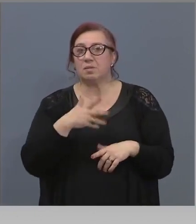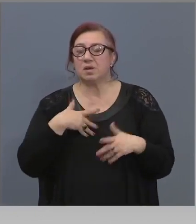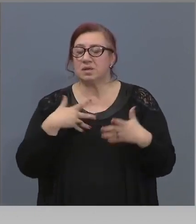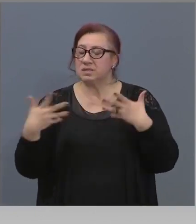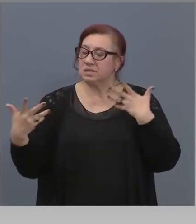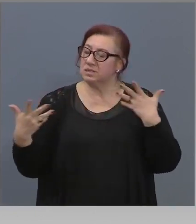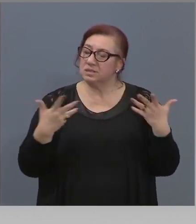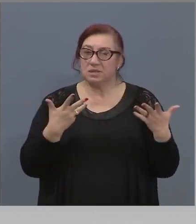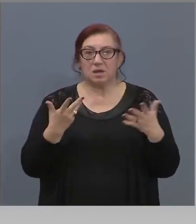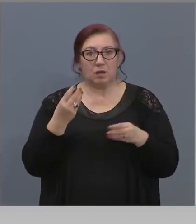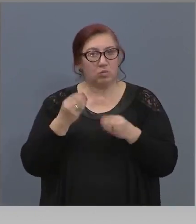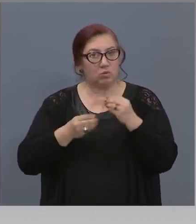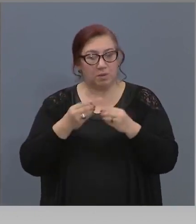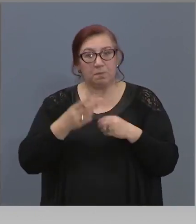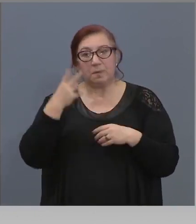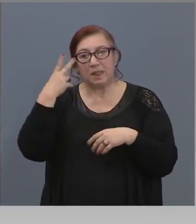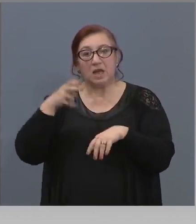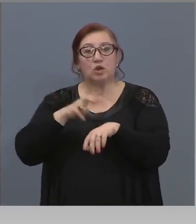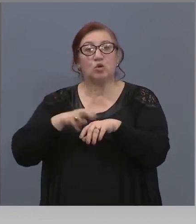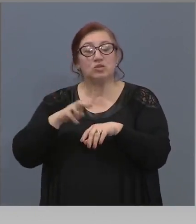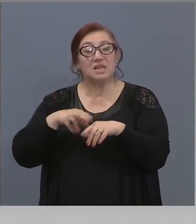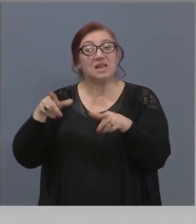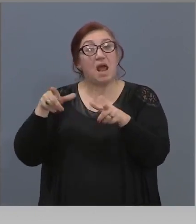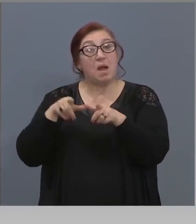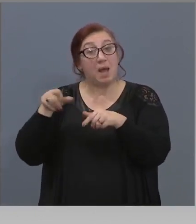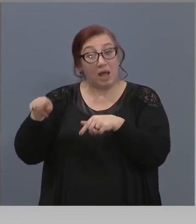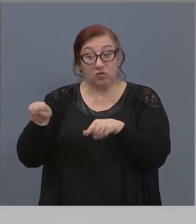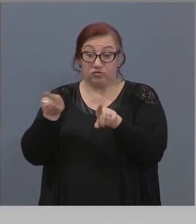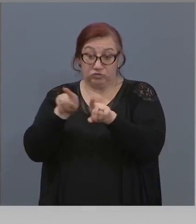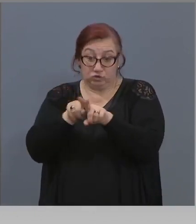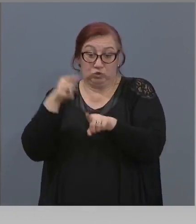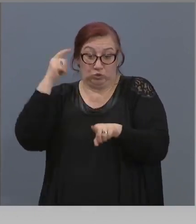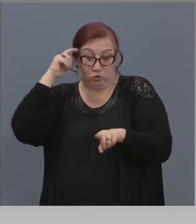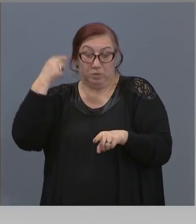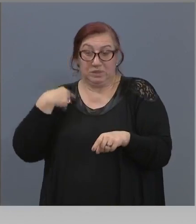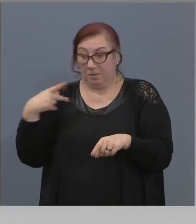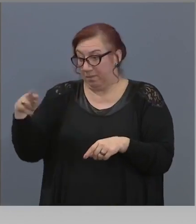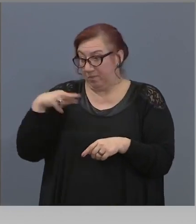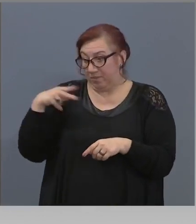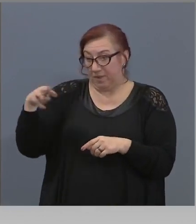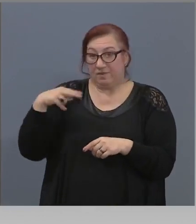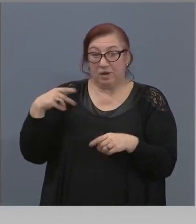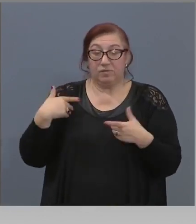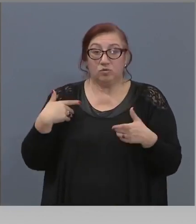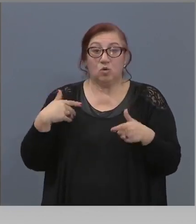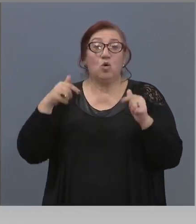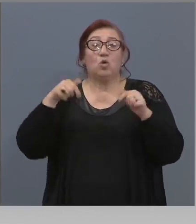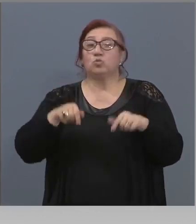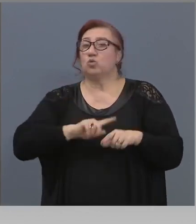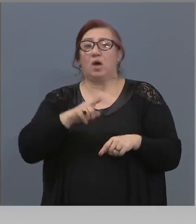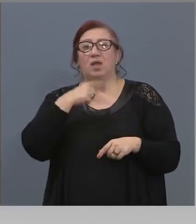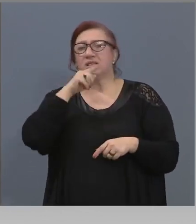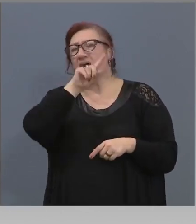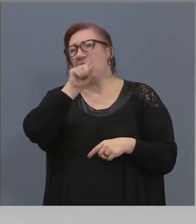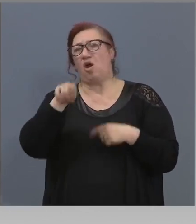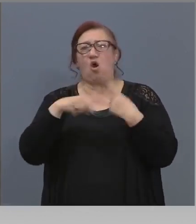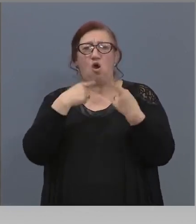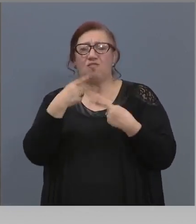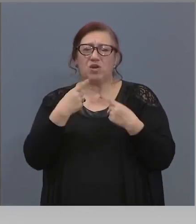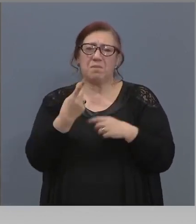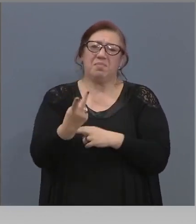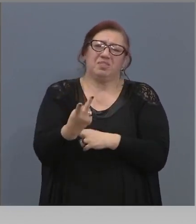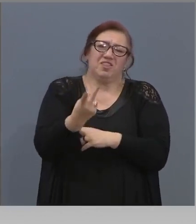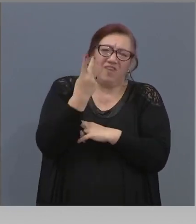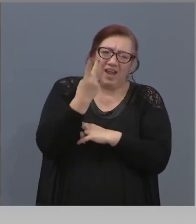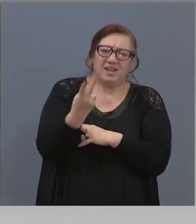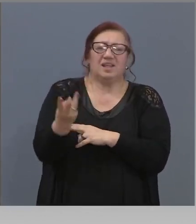И доцент Мангаро, видяхте човека, не, но и също мнение сме. Тук не става просто за две или три хиляди теста,